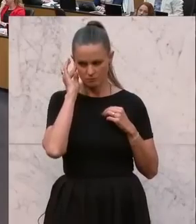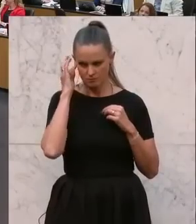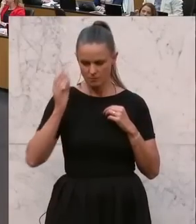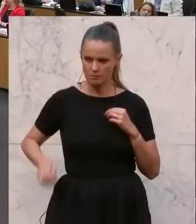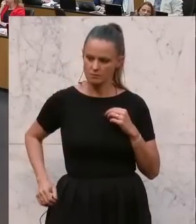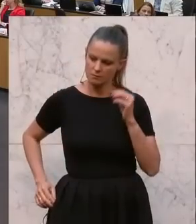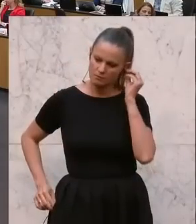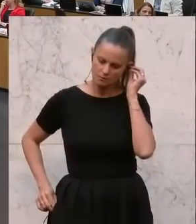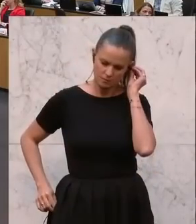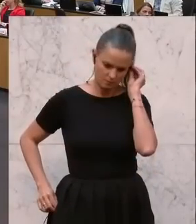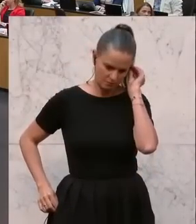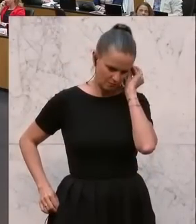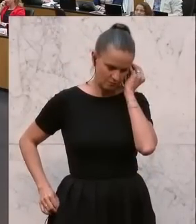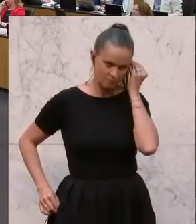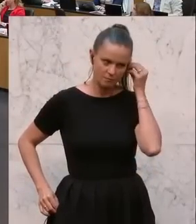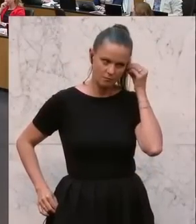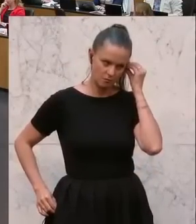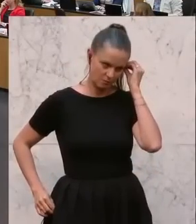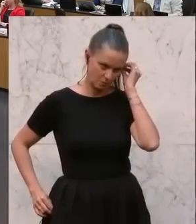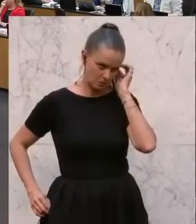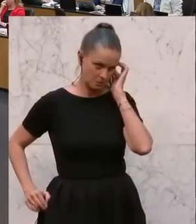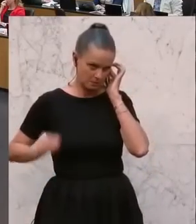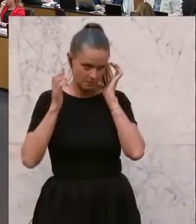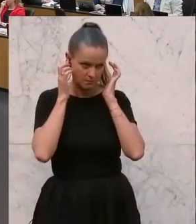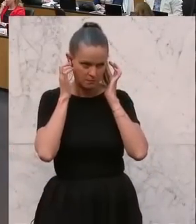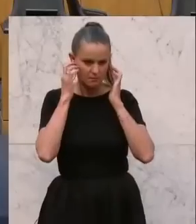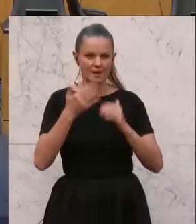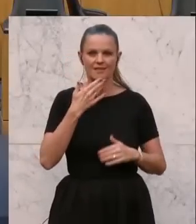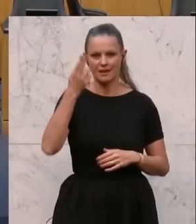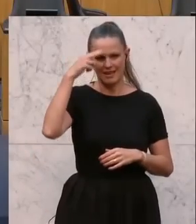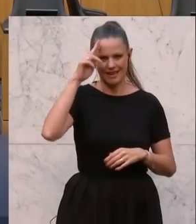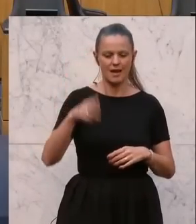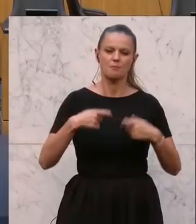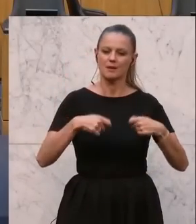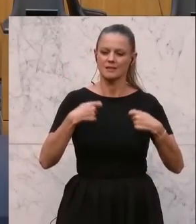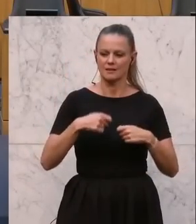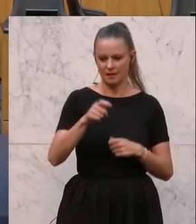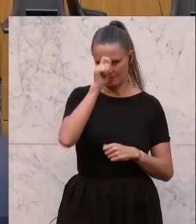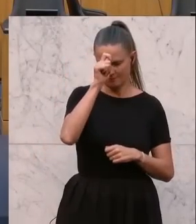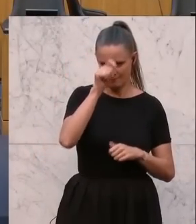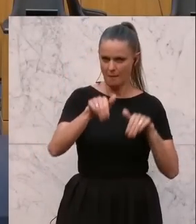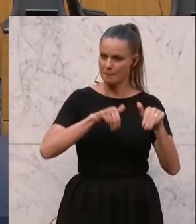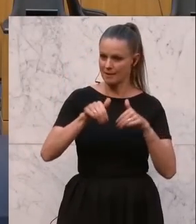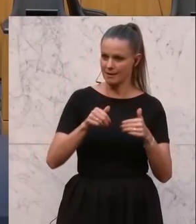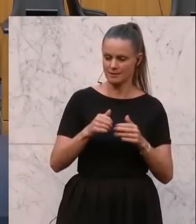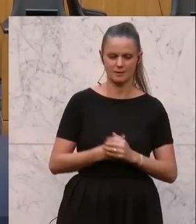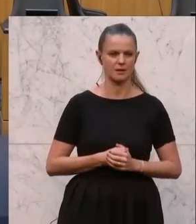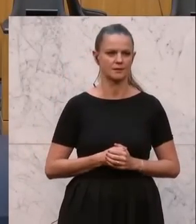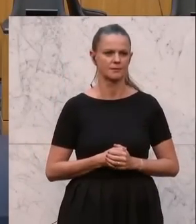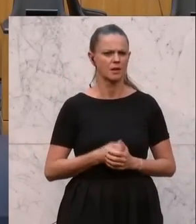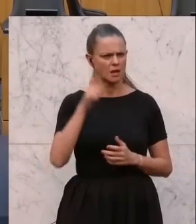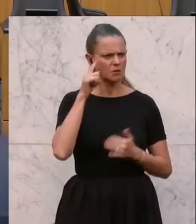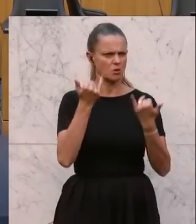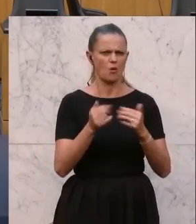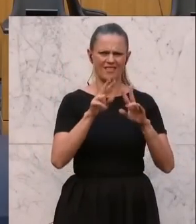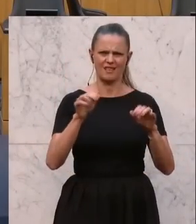Danke Herr Präsident, geschätzte Minister, Kolleginnen und Kollegen. Ich habe mir gedacht, es geht heute um die